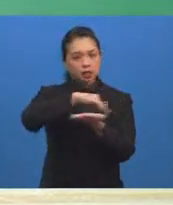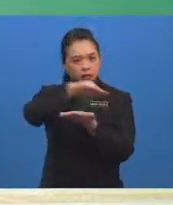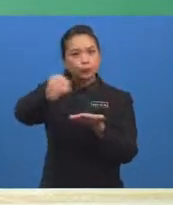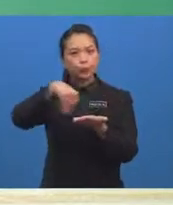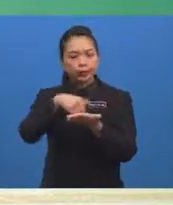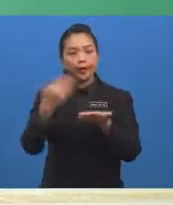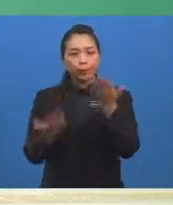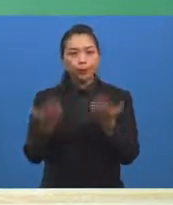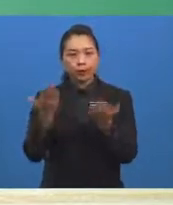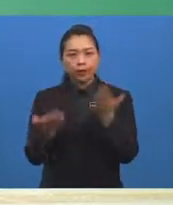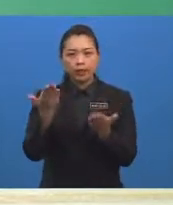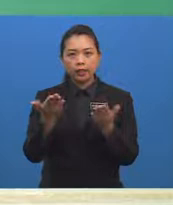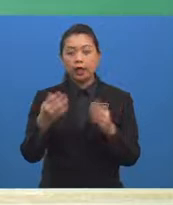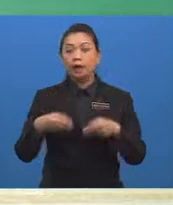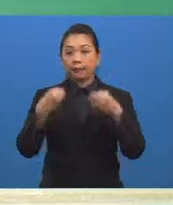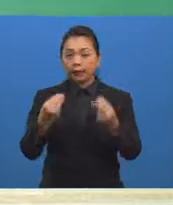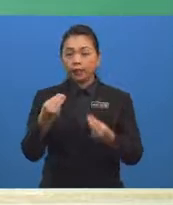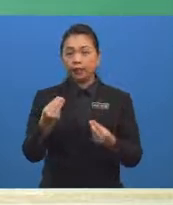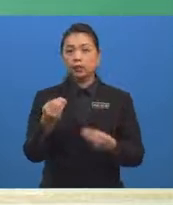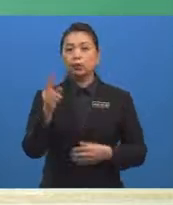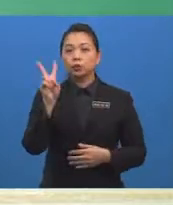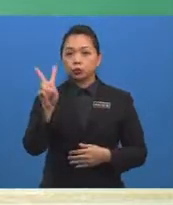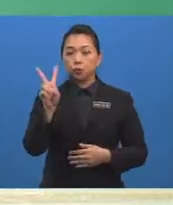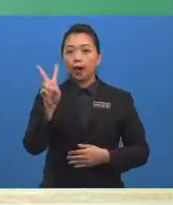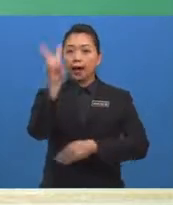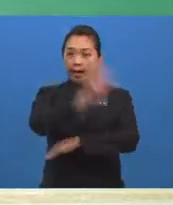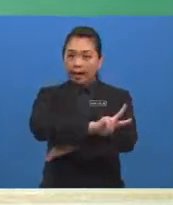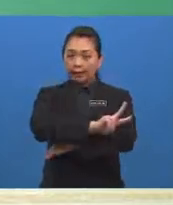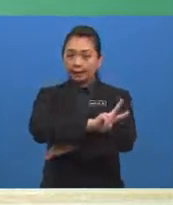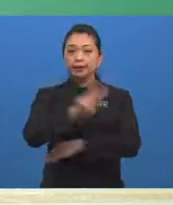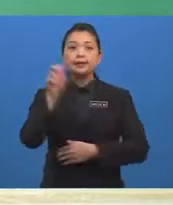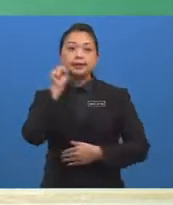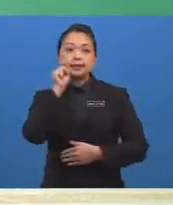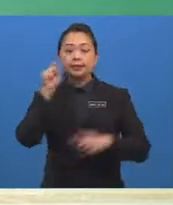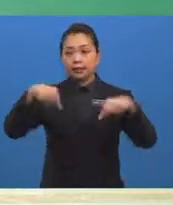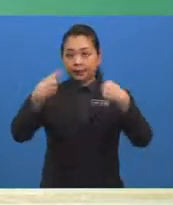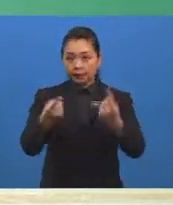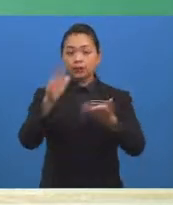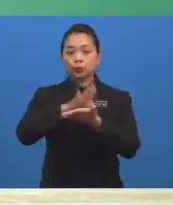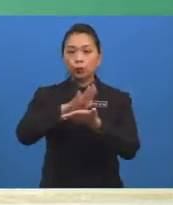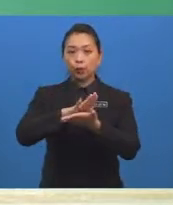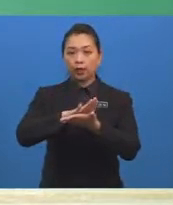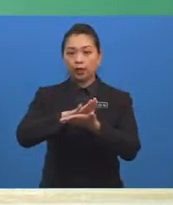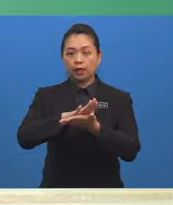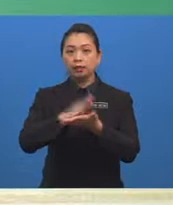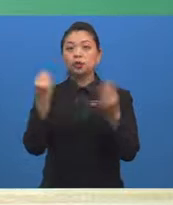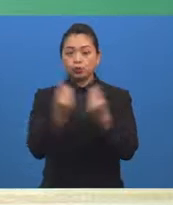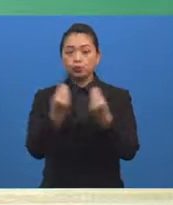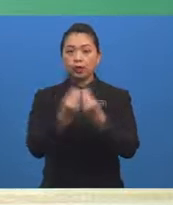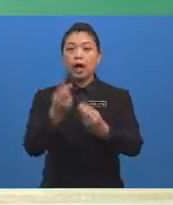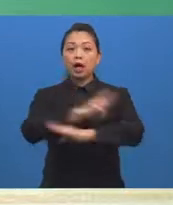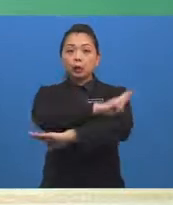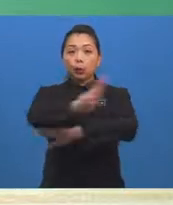yang terlibat bagi dua hari Siti ke sekolah Jumlah ruang sampel yang